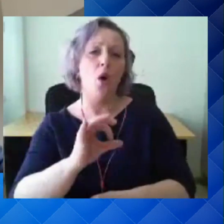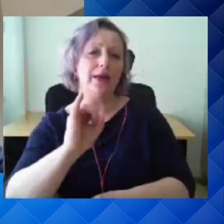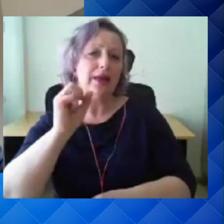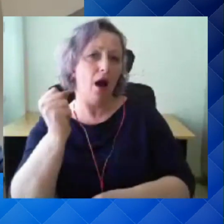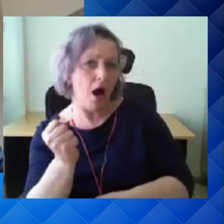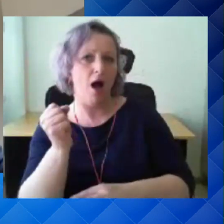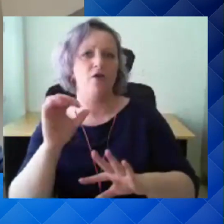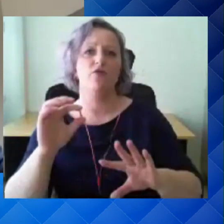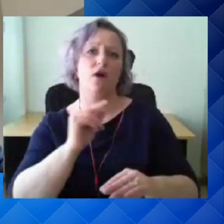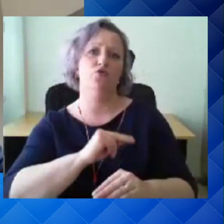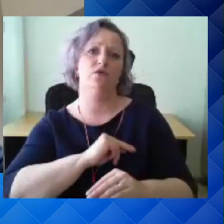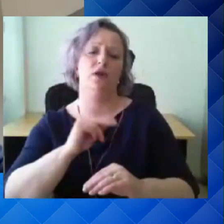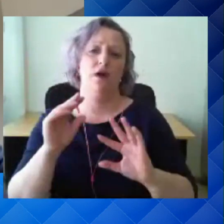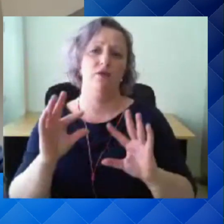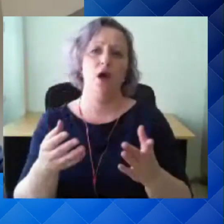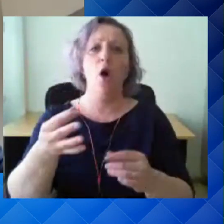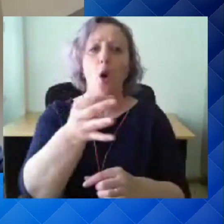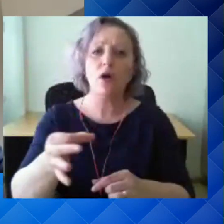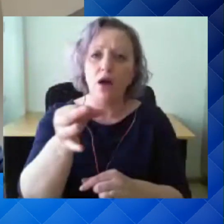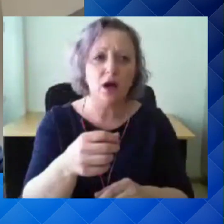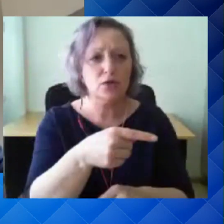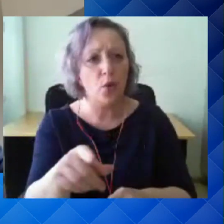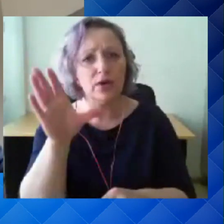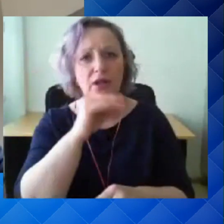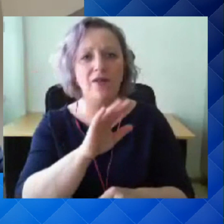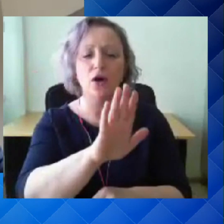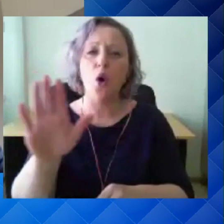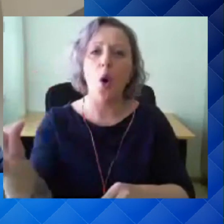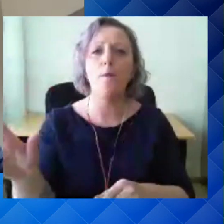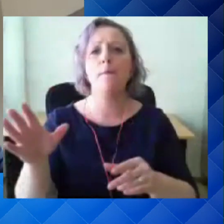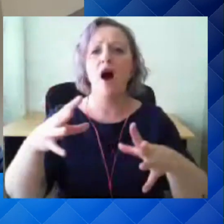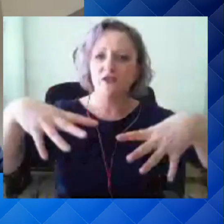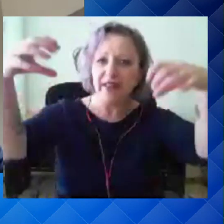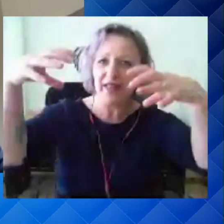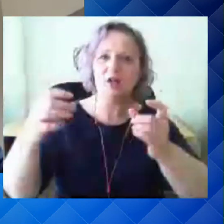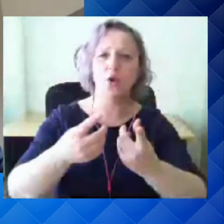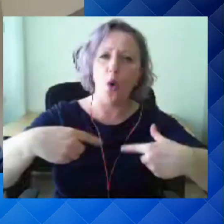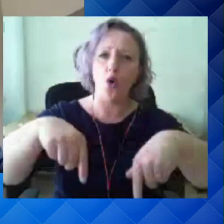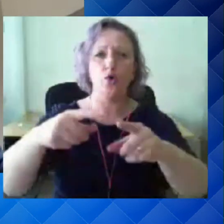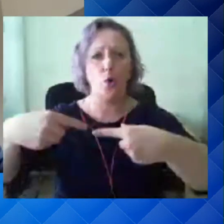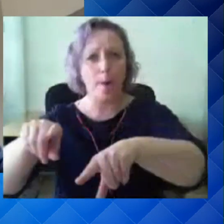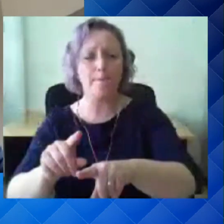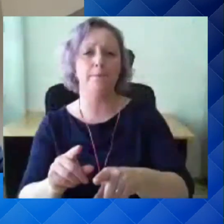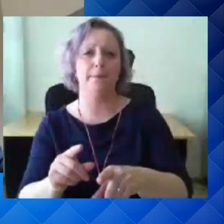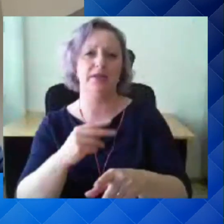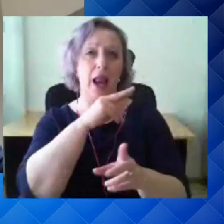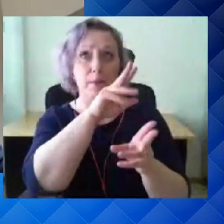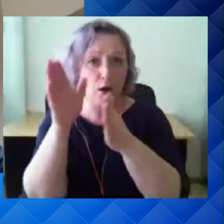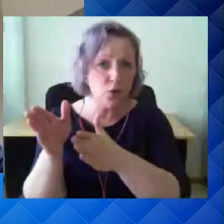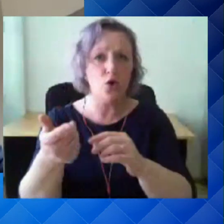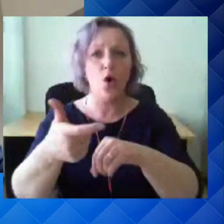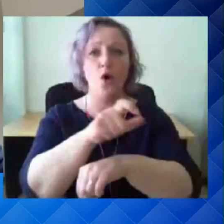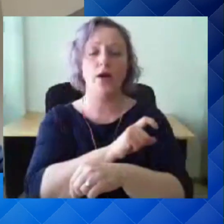Organisatsioonid saavad ventilatsioonile ruumis tähelepanu pöörata, luua